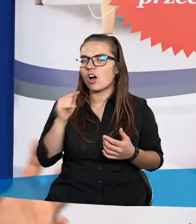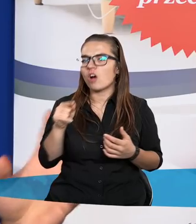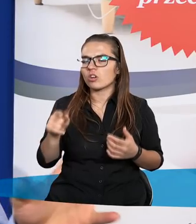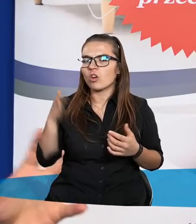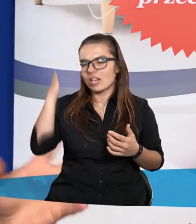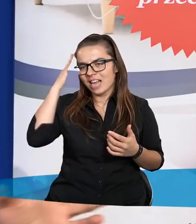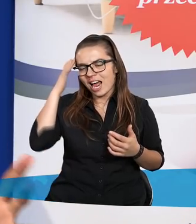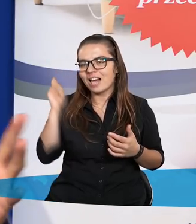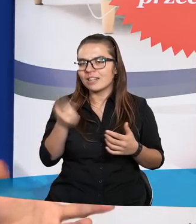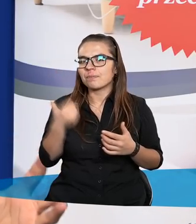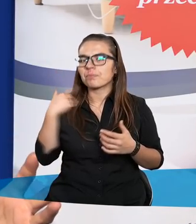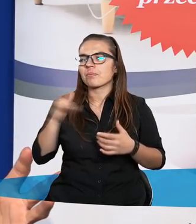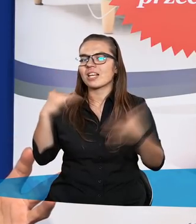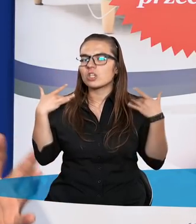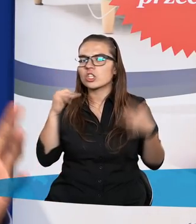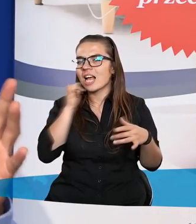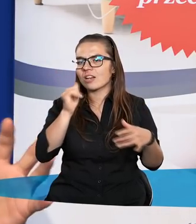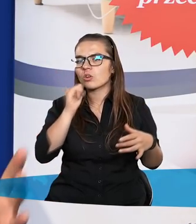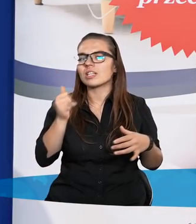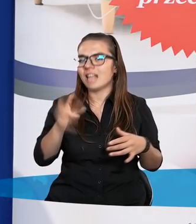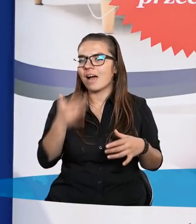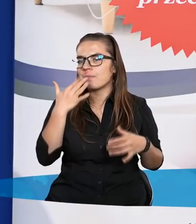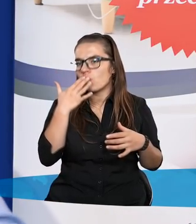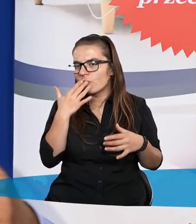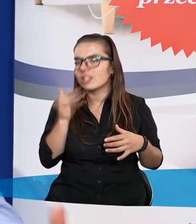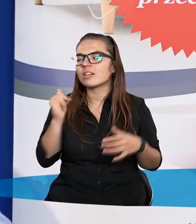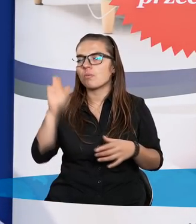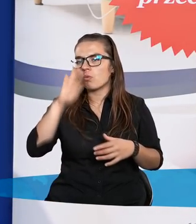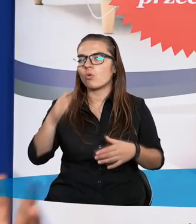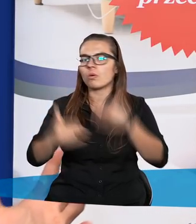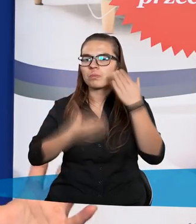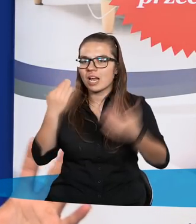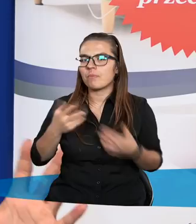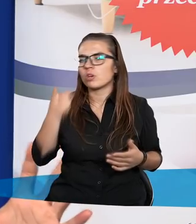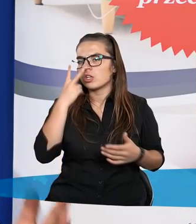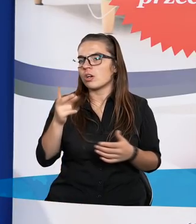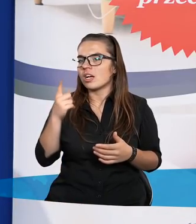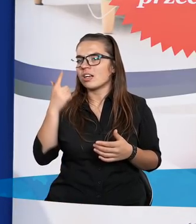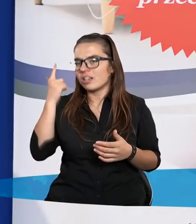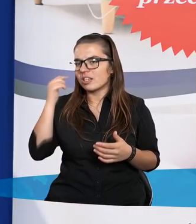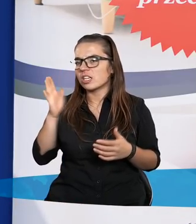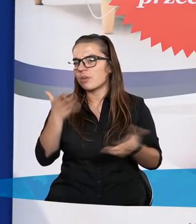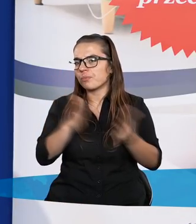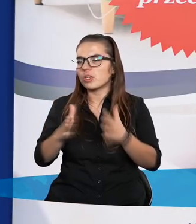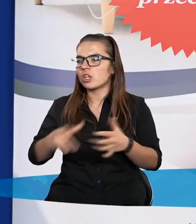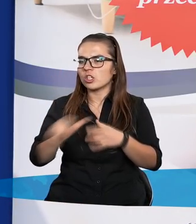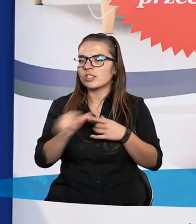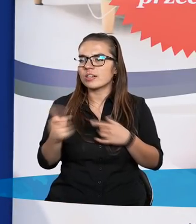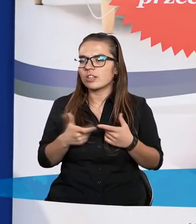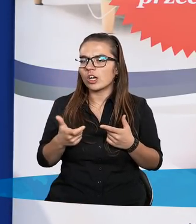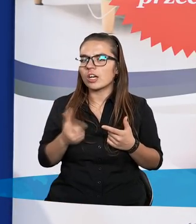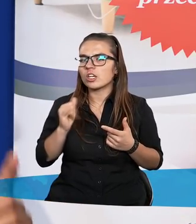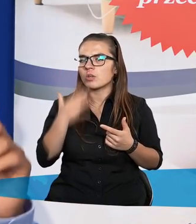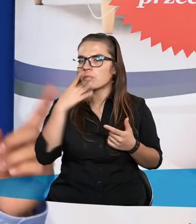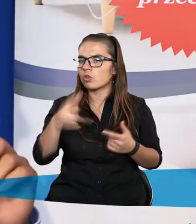Oni to znali z życia codziennego i tak mówili. I Bóg wtedy przemówił, nie pamiętam, wybaczcie, teraz nie jestem przygotowany, żeby pokazać, gdzie to jest, ale